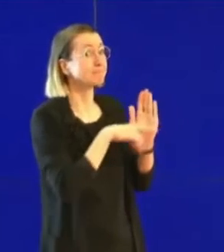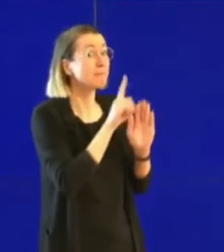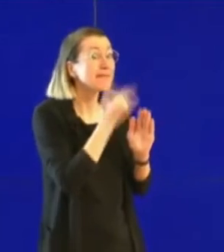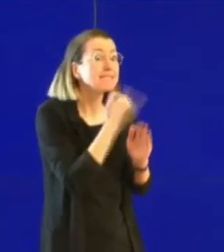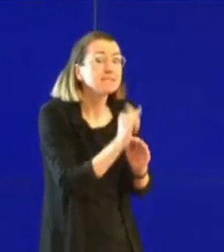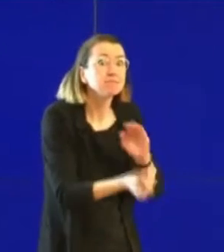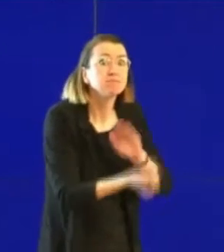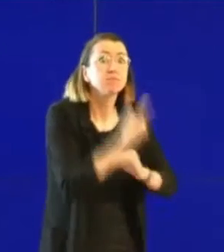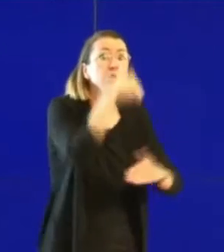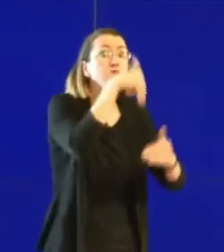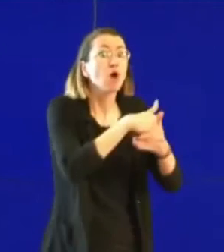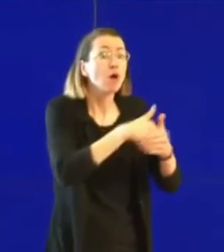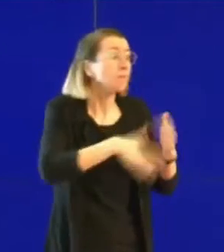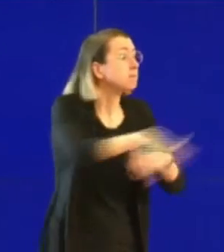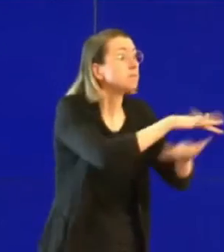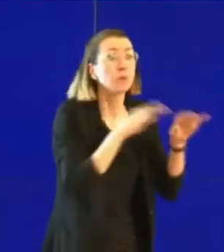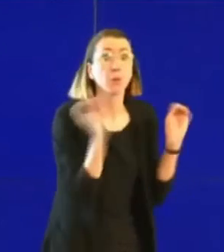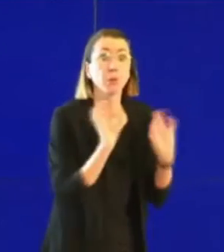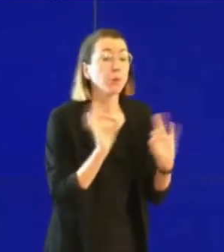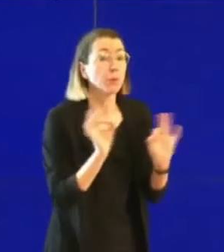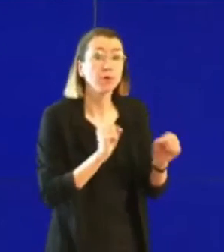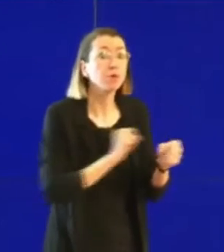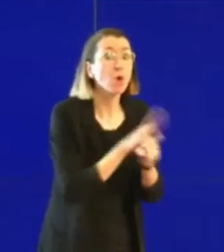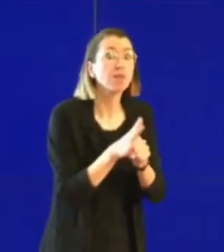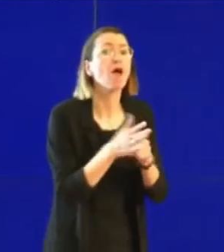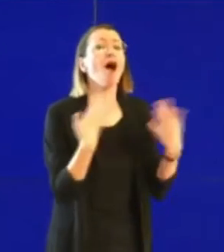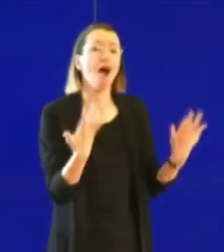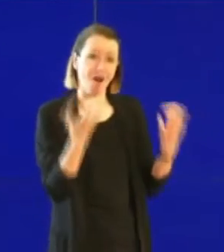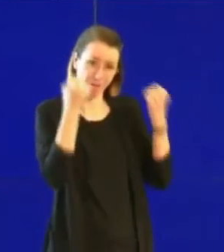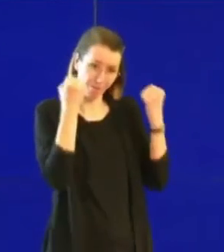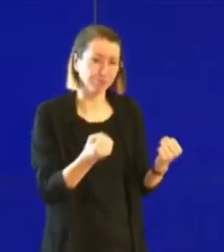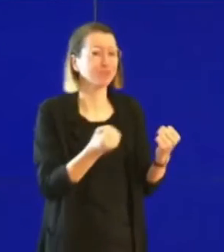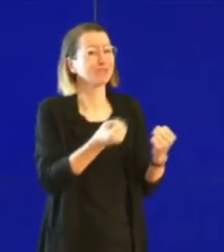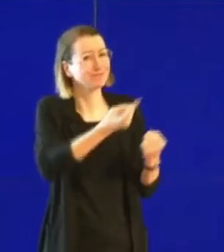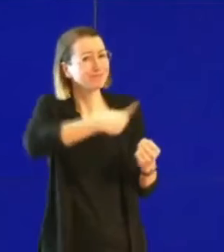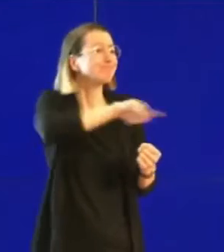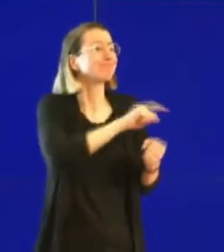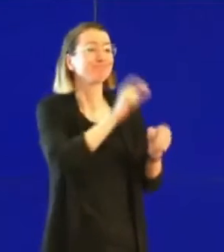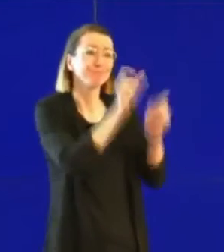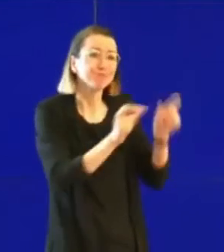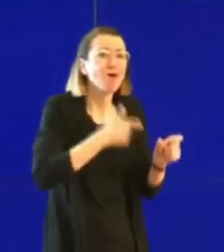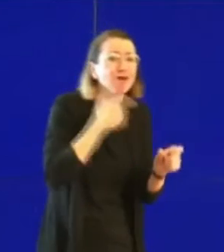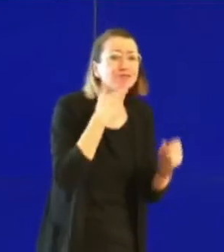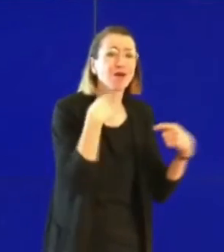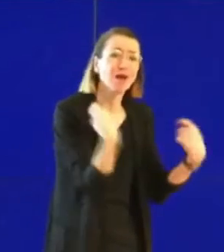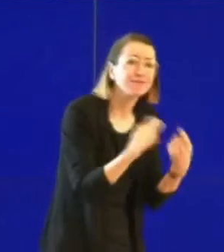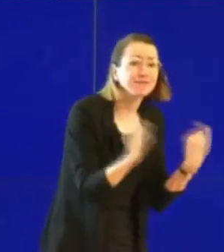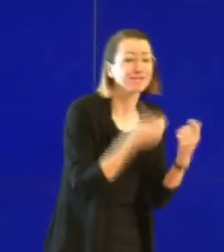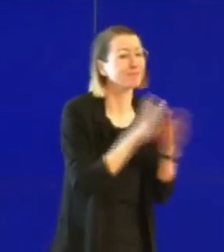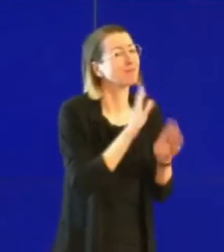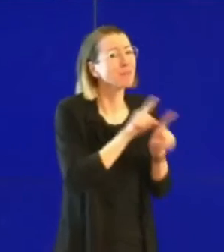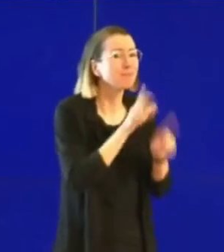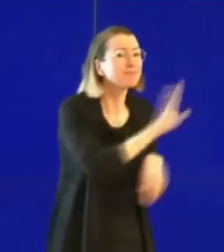on peut maintenir dans ces maisons de repos une activité habituelle, c'est-à-dire de continuer les activités sociales tout en